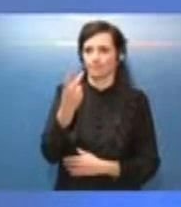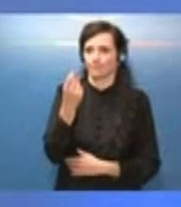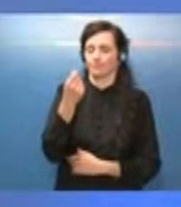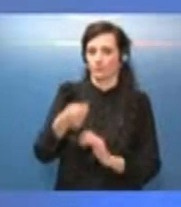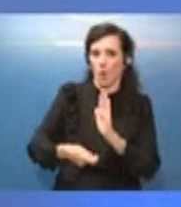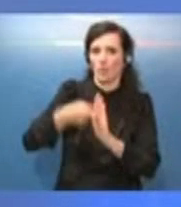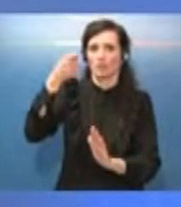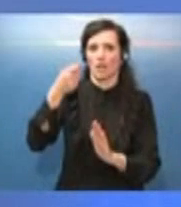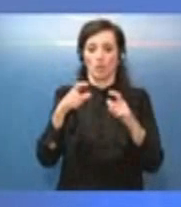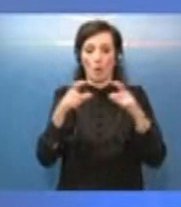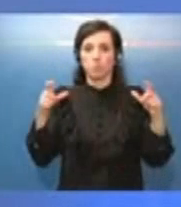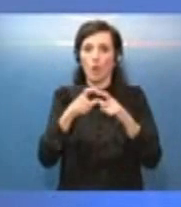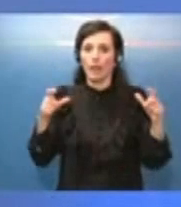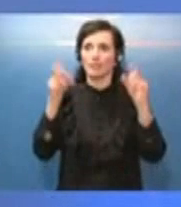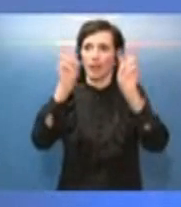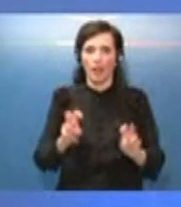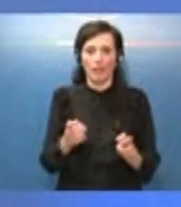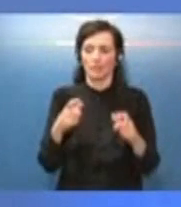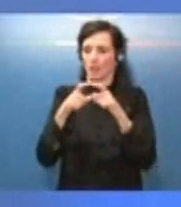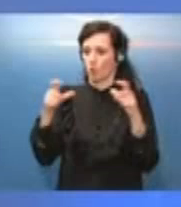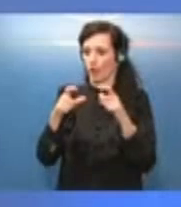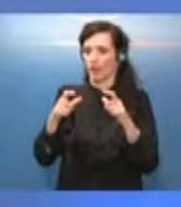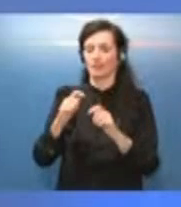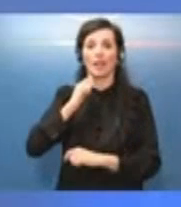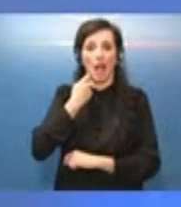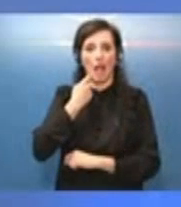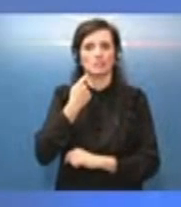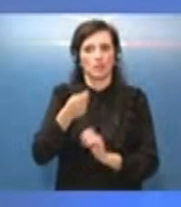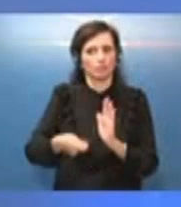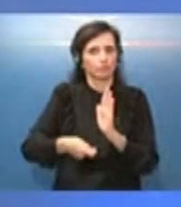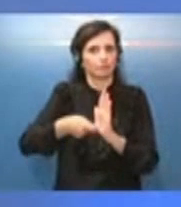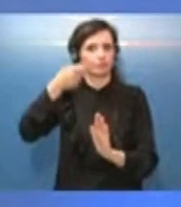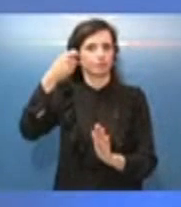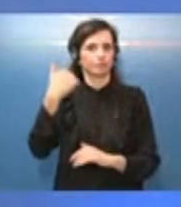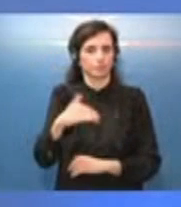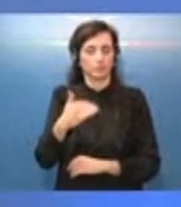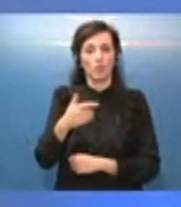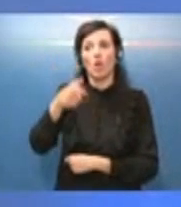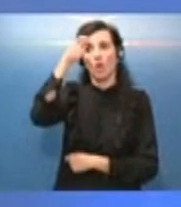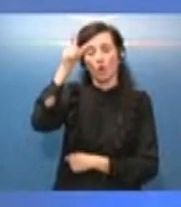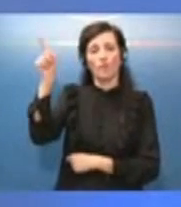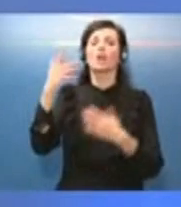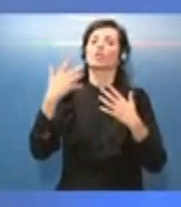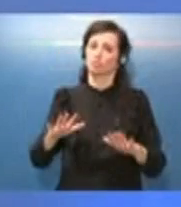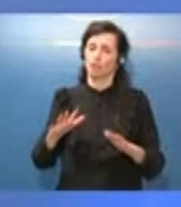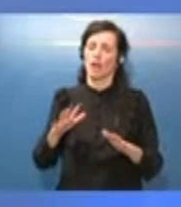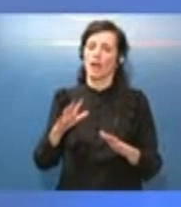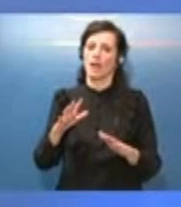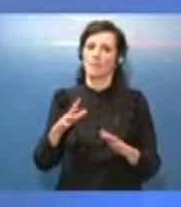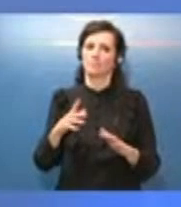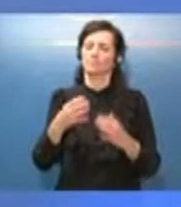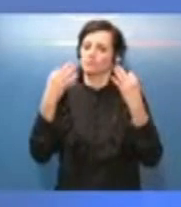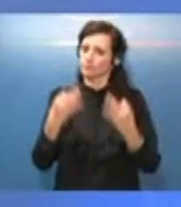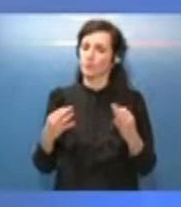bollette elettriche sono elettriche e del gas sono diventate molto pesanti. Il Governo ha già preso un provvedimento nel corso di quest'anno